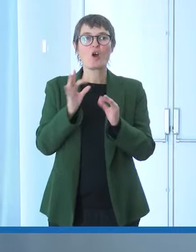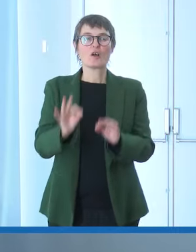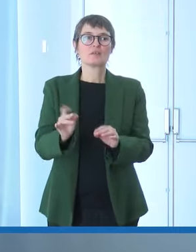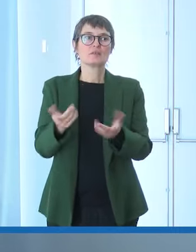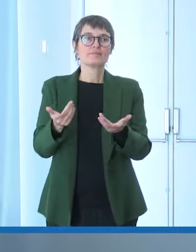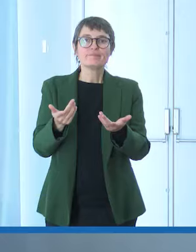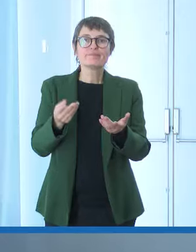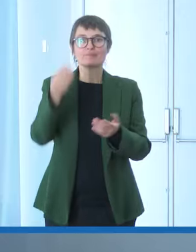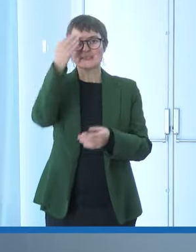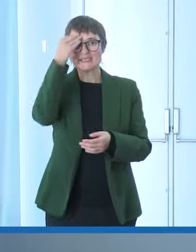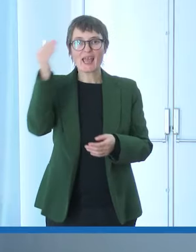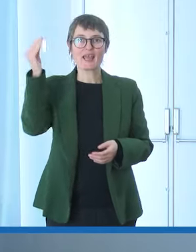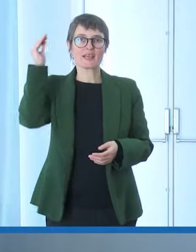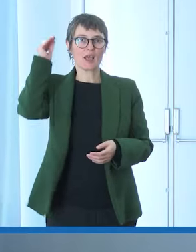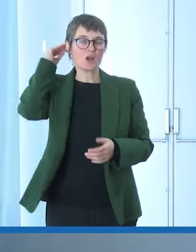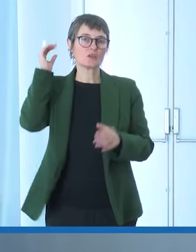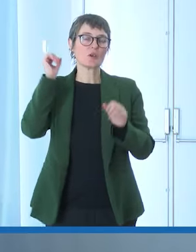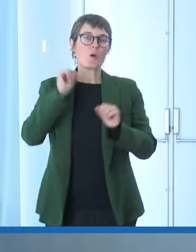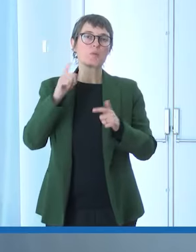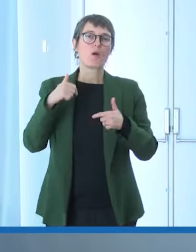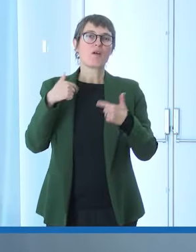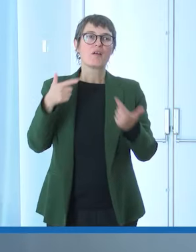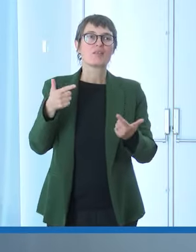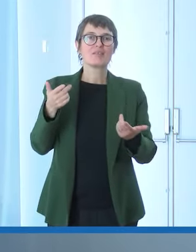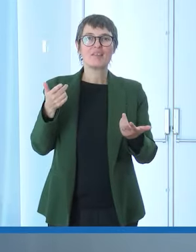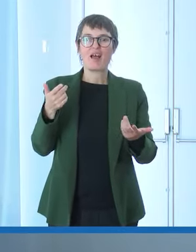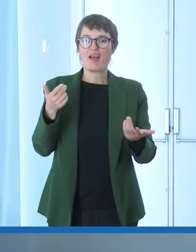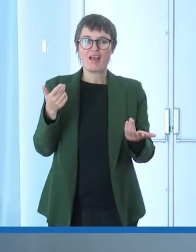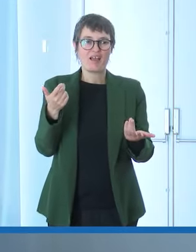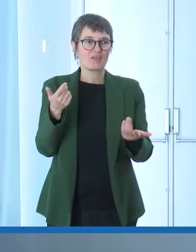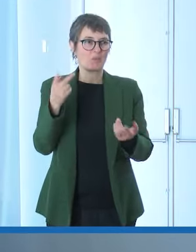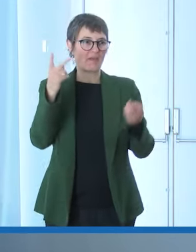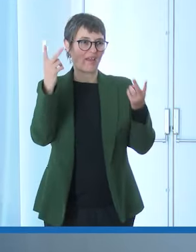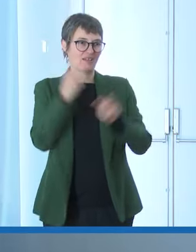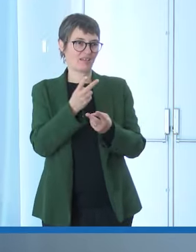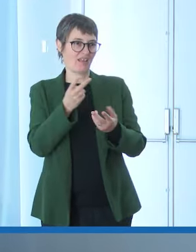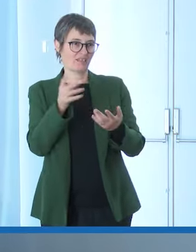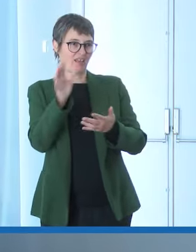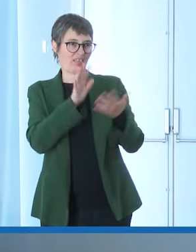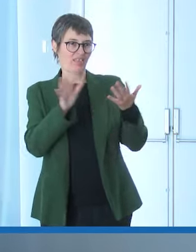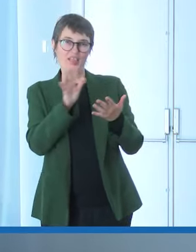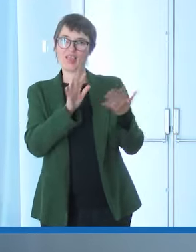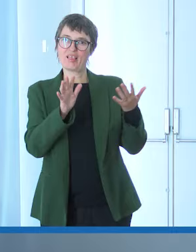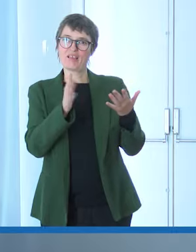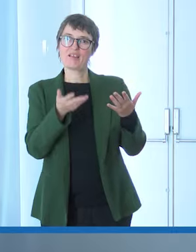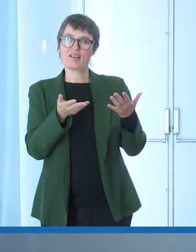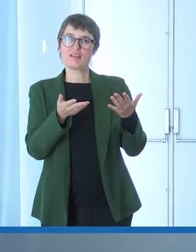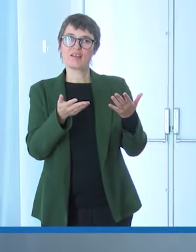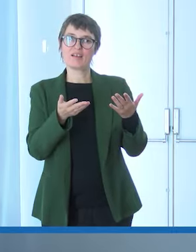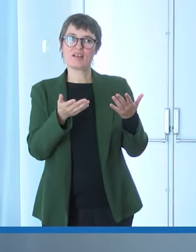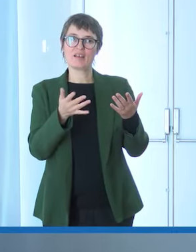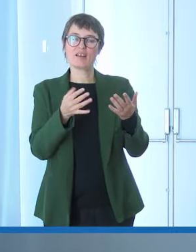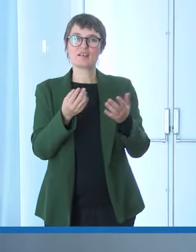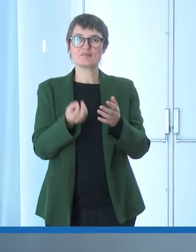stereotipi possono offuscare la realtà delle cose e creare appunto dei